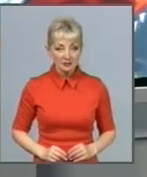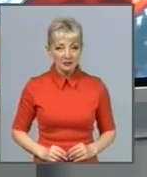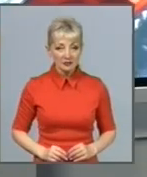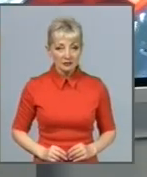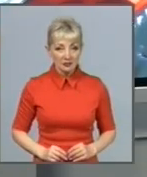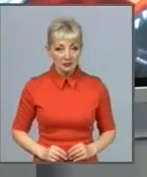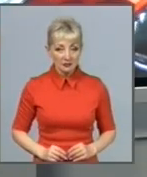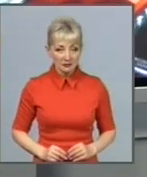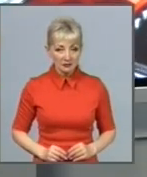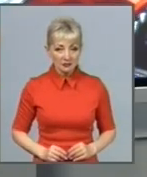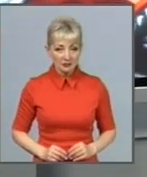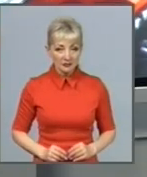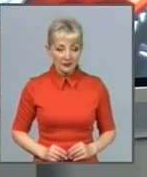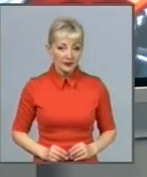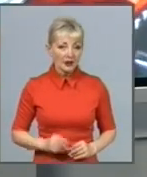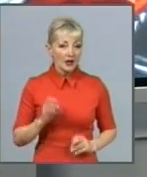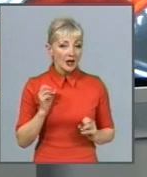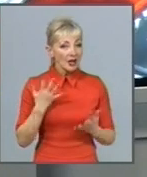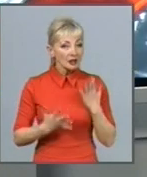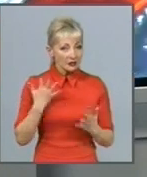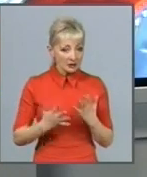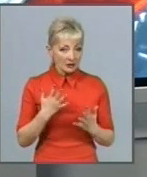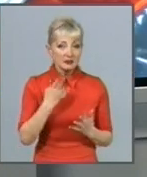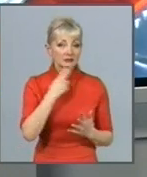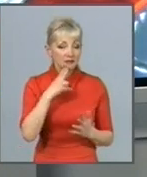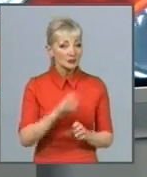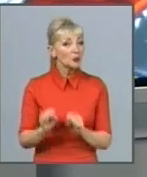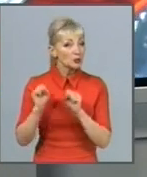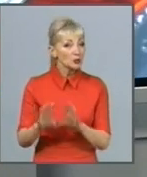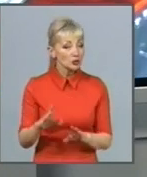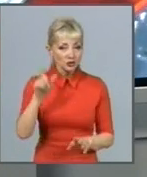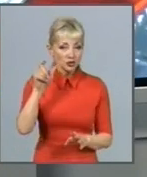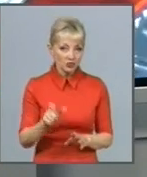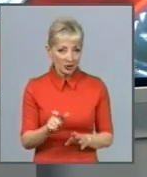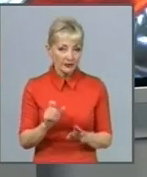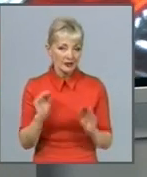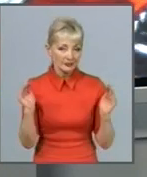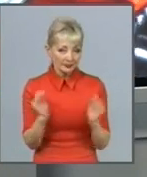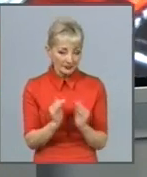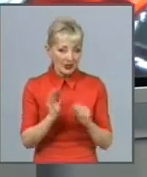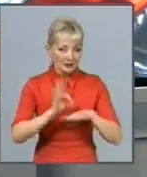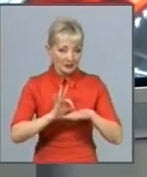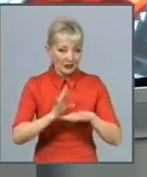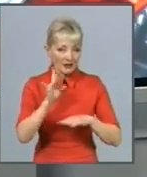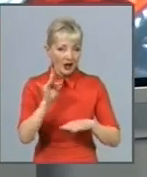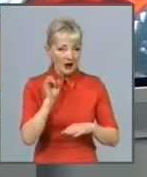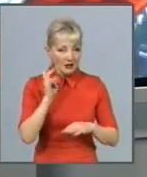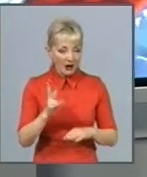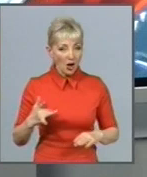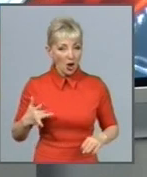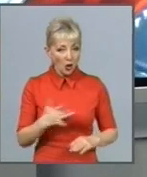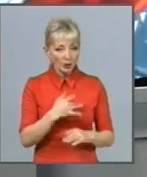Тим паче, якщо кинути палити, людина знижує ймовірність захворювання на рак легенів. Це результати нових досліджень.